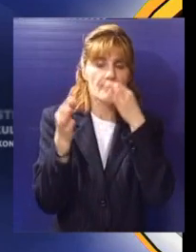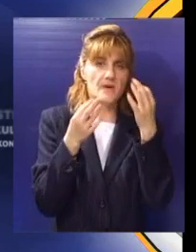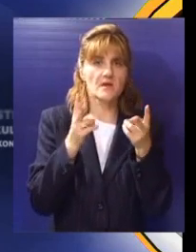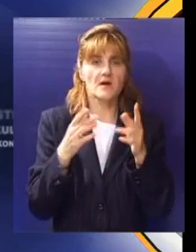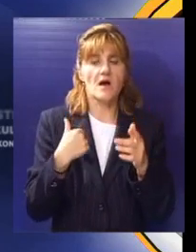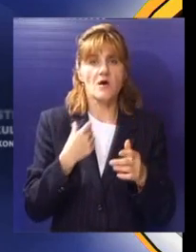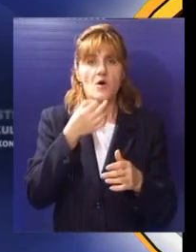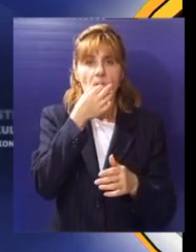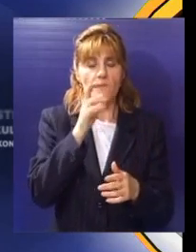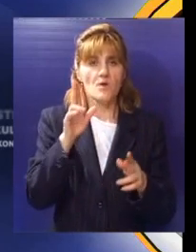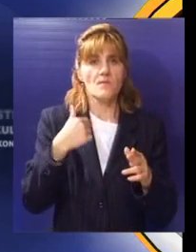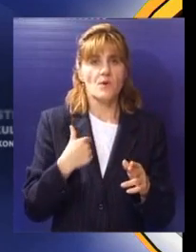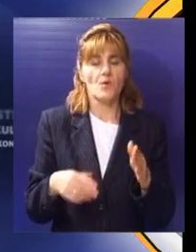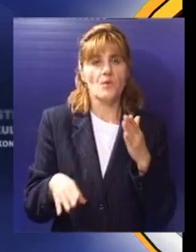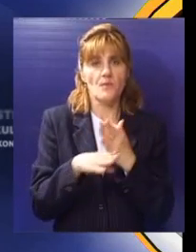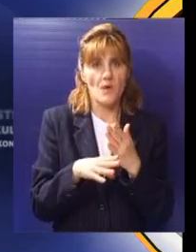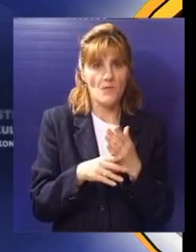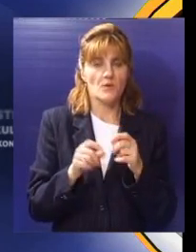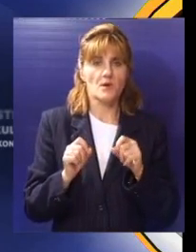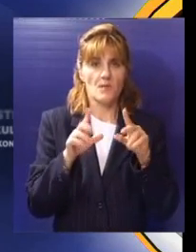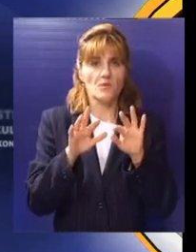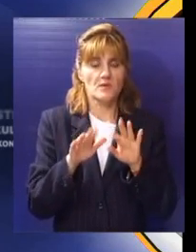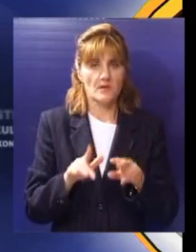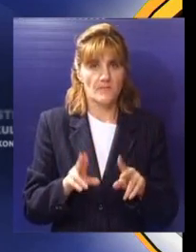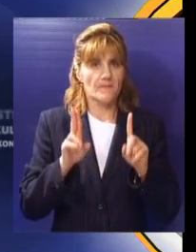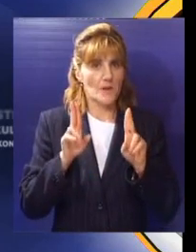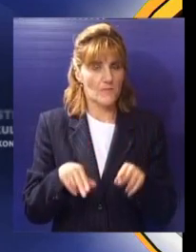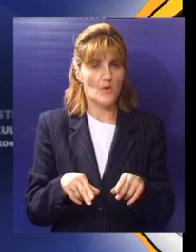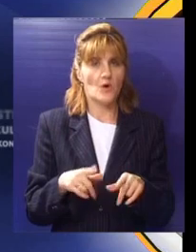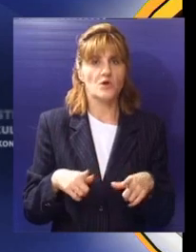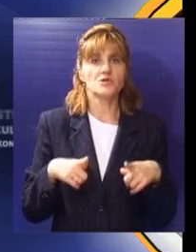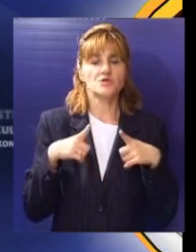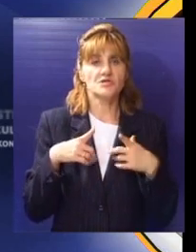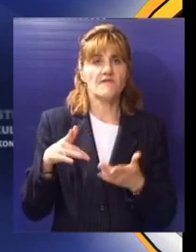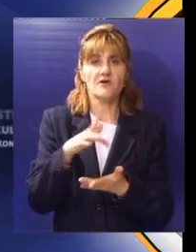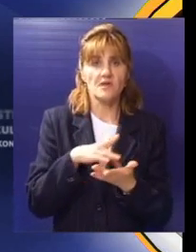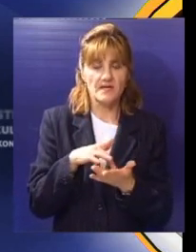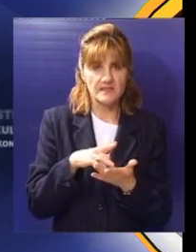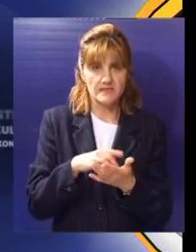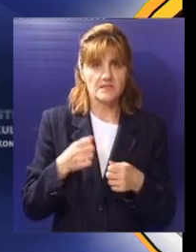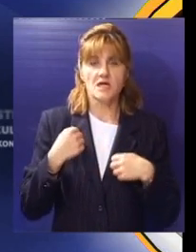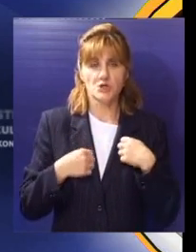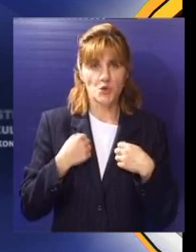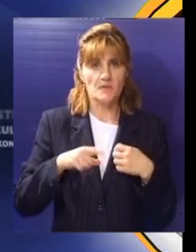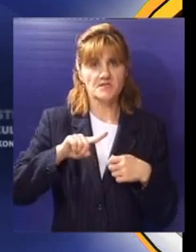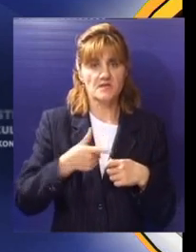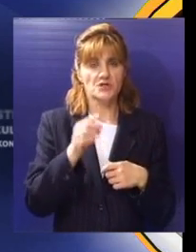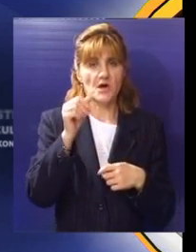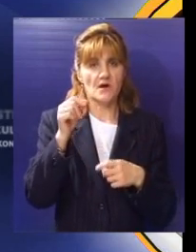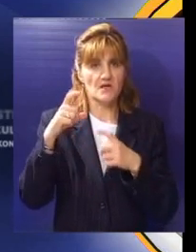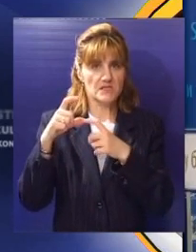predlozi o površanju ekologije grada mogu da se šalju i putem maila na adresu zivotnasredina et subotica